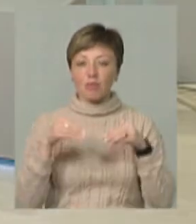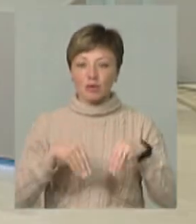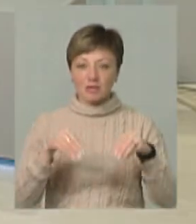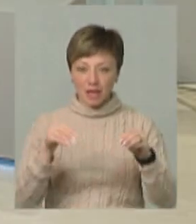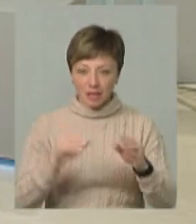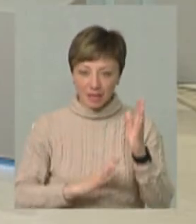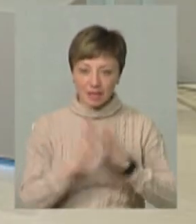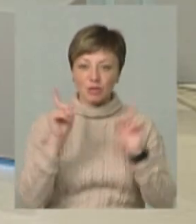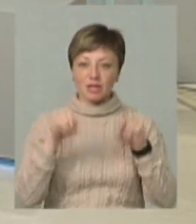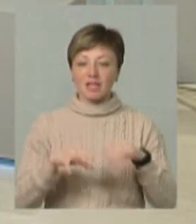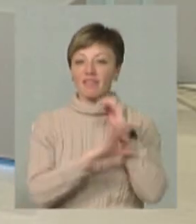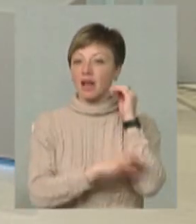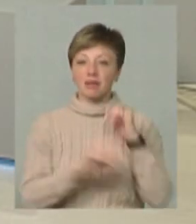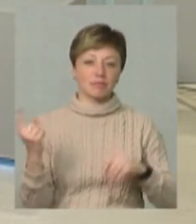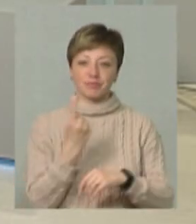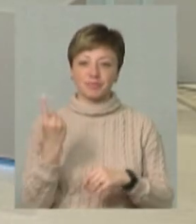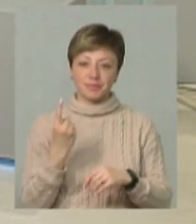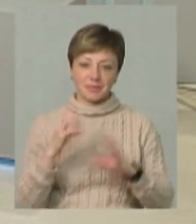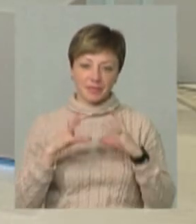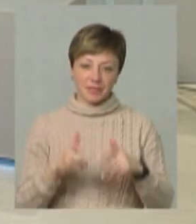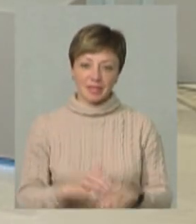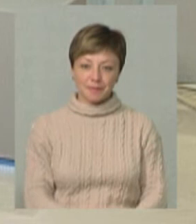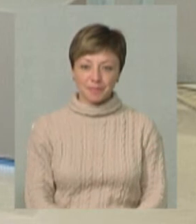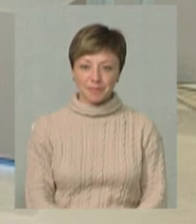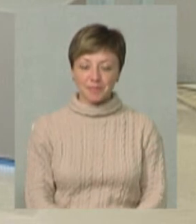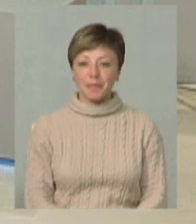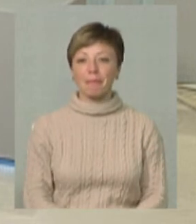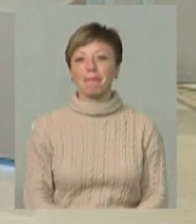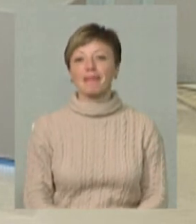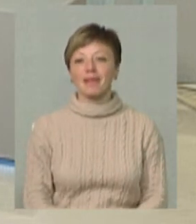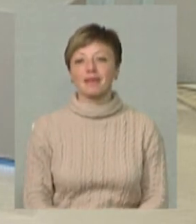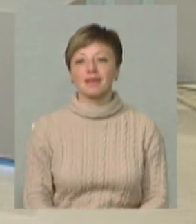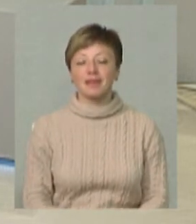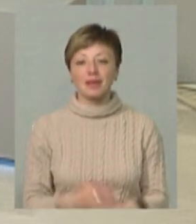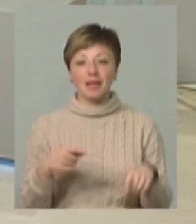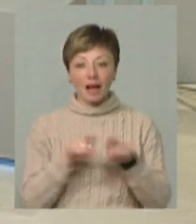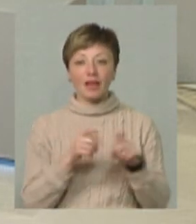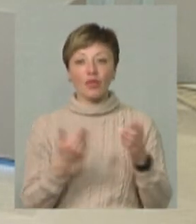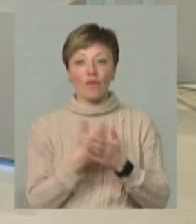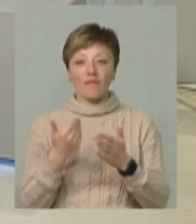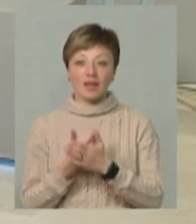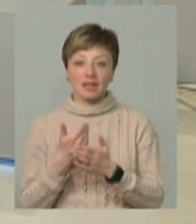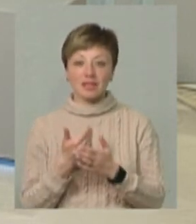посадки лісу. Також Фінляндія номер один. Ну, щоб всі знали. І ми, власне, такі новинки, ми їх